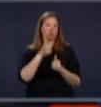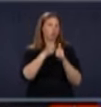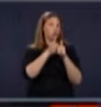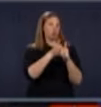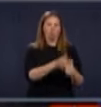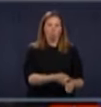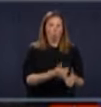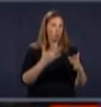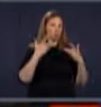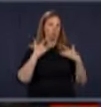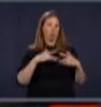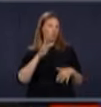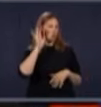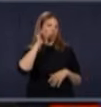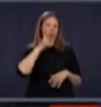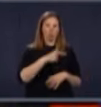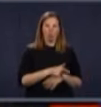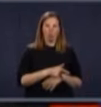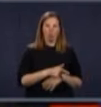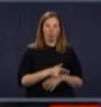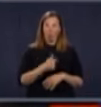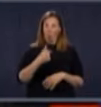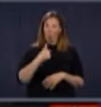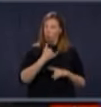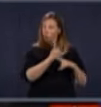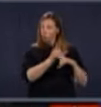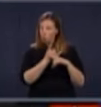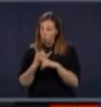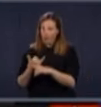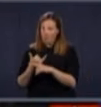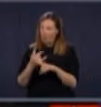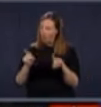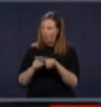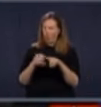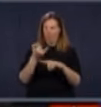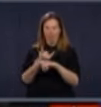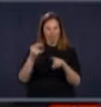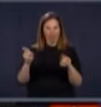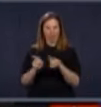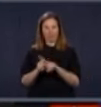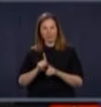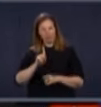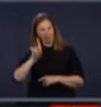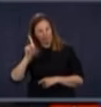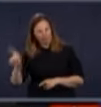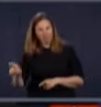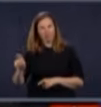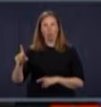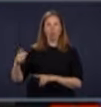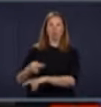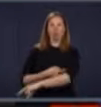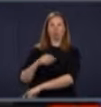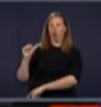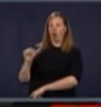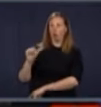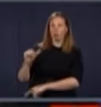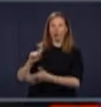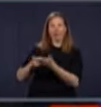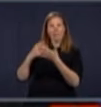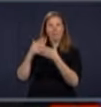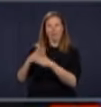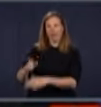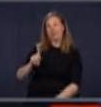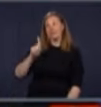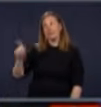dire que je pose cette question-là à chaque matin, incluant ce matin, au Dr Arruda dans notre préparation.